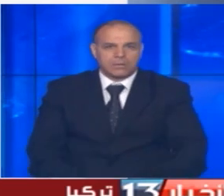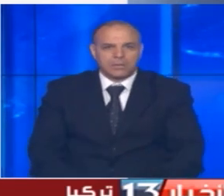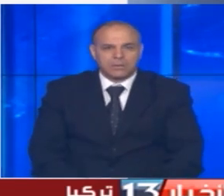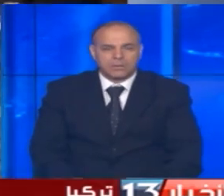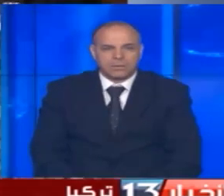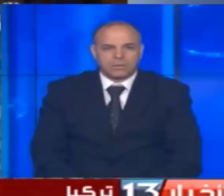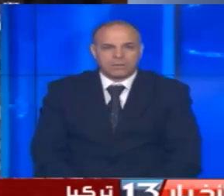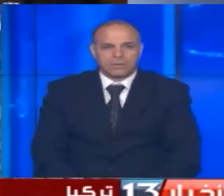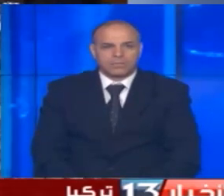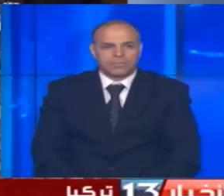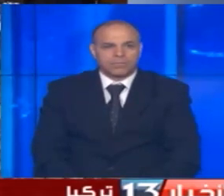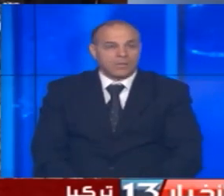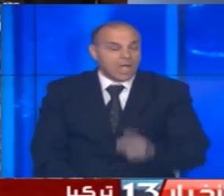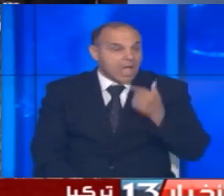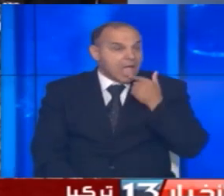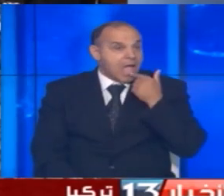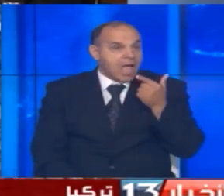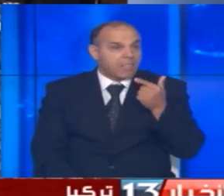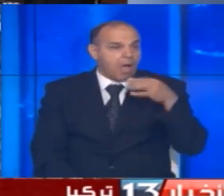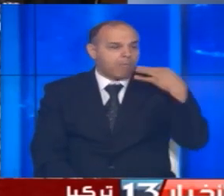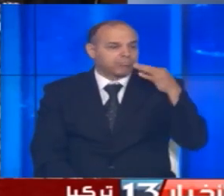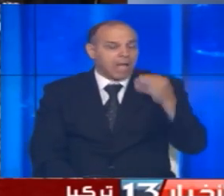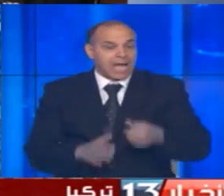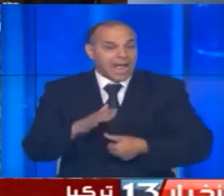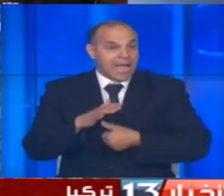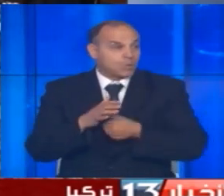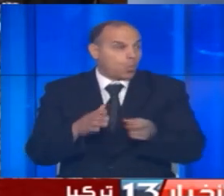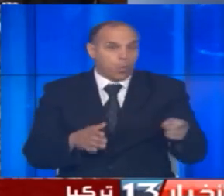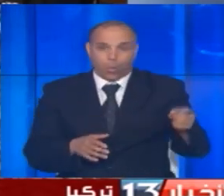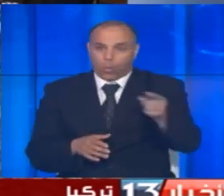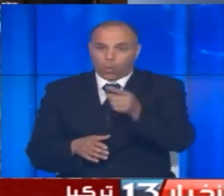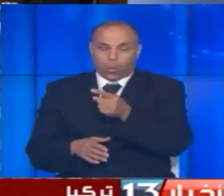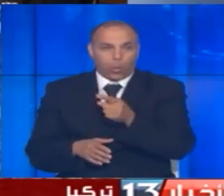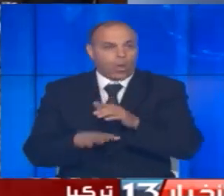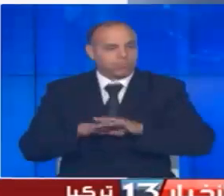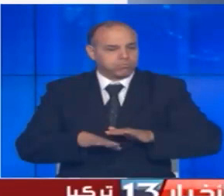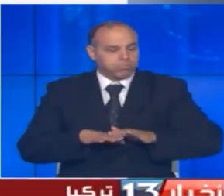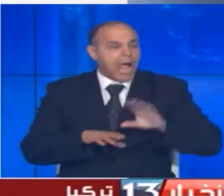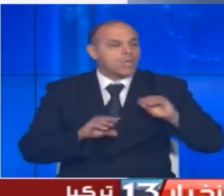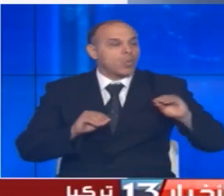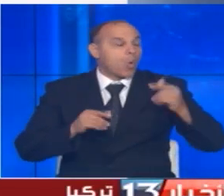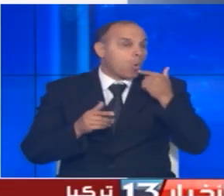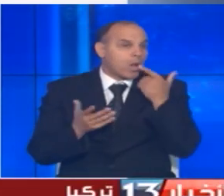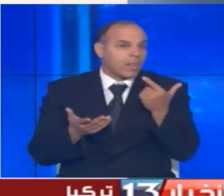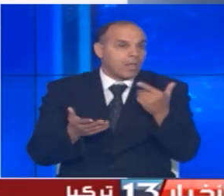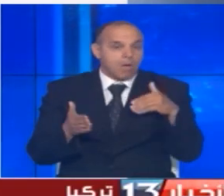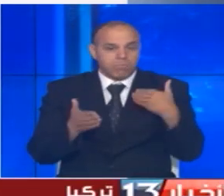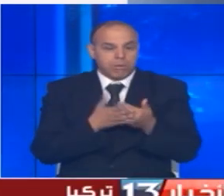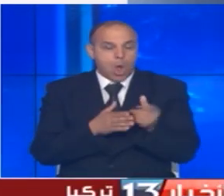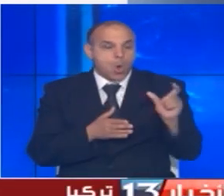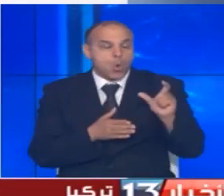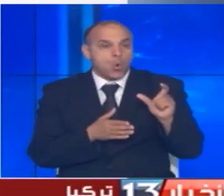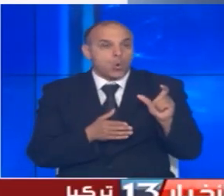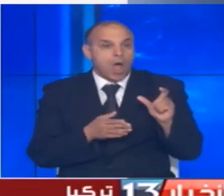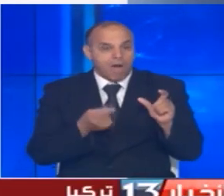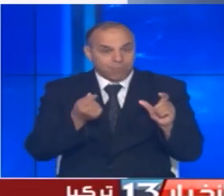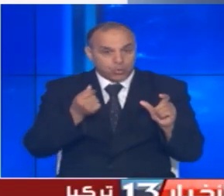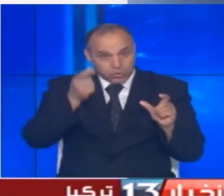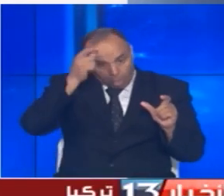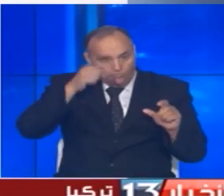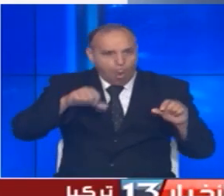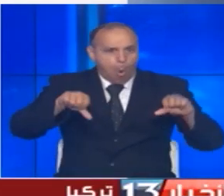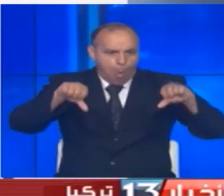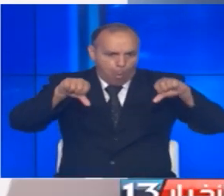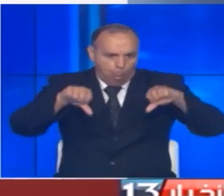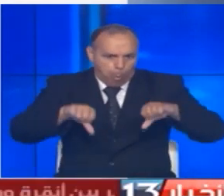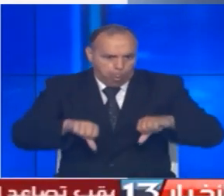في المقابل لم يفعل خطاب أردوغان الكثير لتهدئة الأسواق حيث وصلت الليرة التركية طريقة لإنحدار